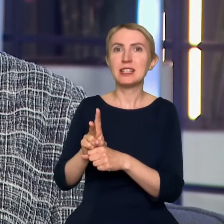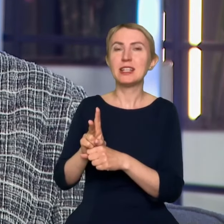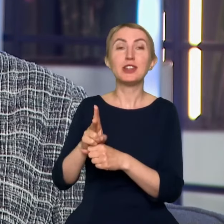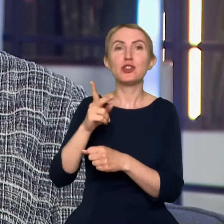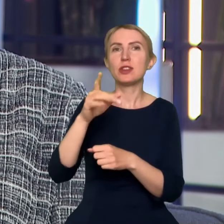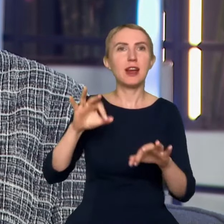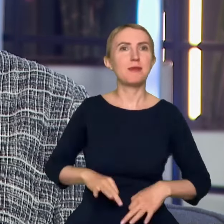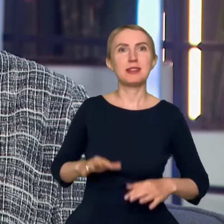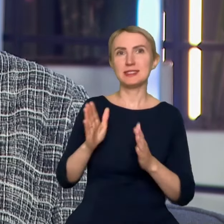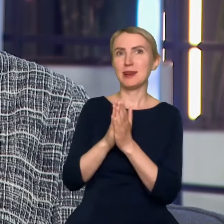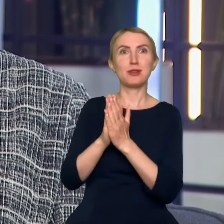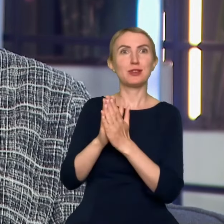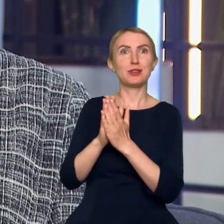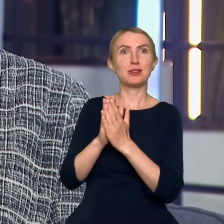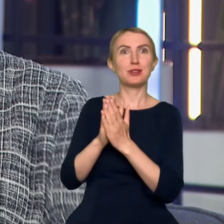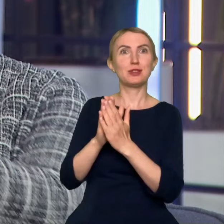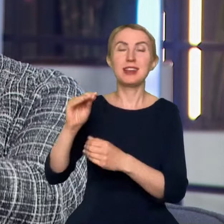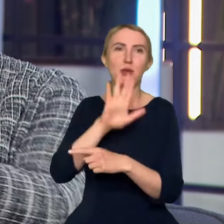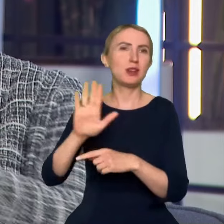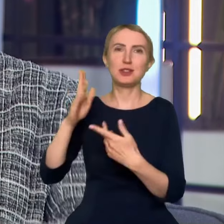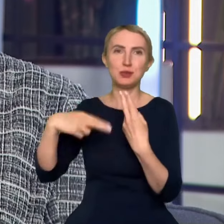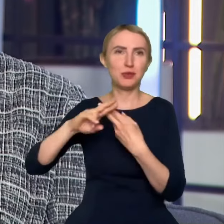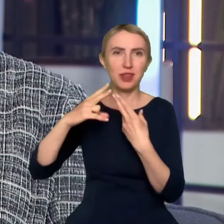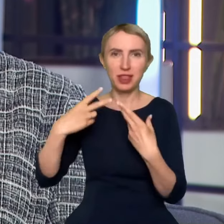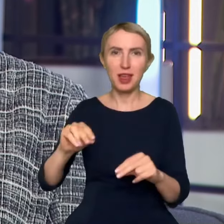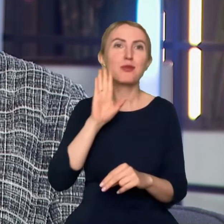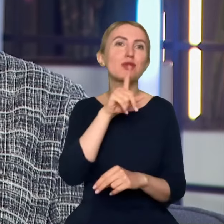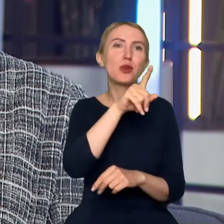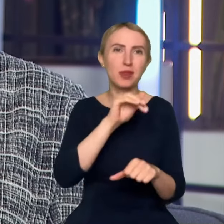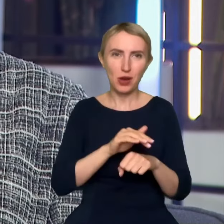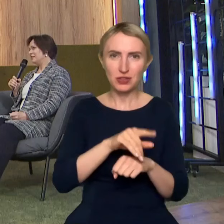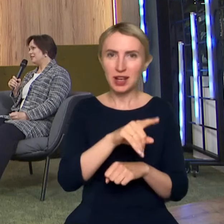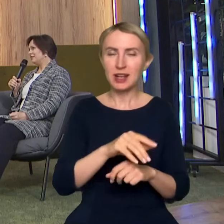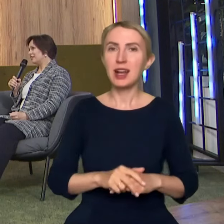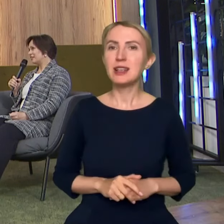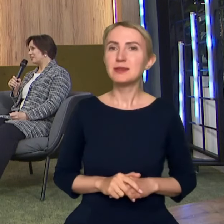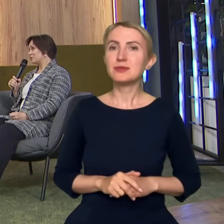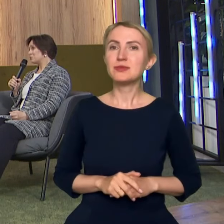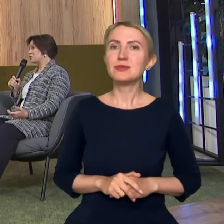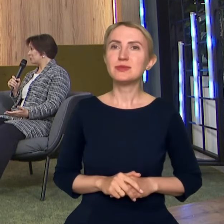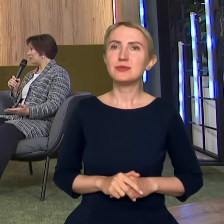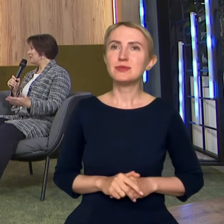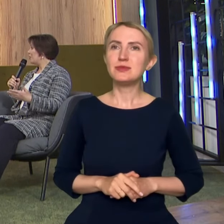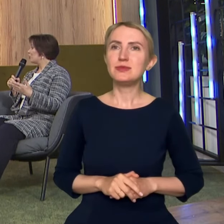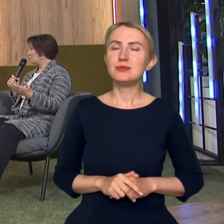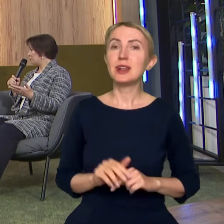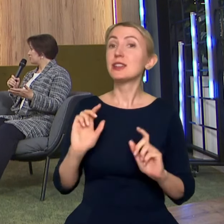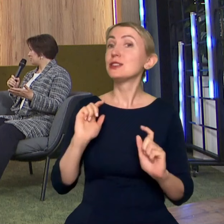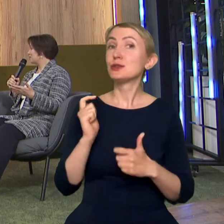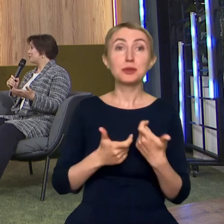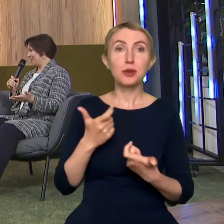prośbą od społeczności, podobnie jak wspomniana przez pana osoba. I co zrobiła?